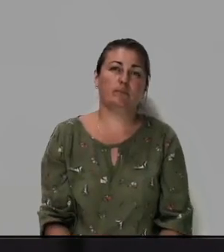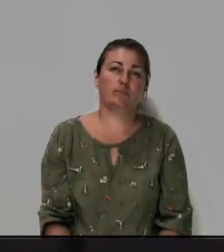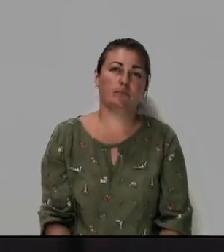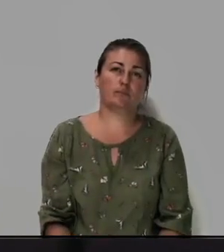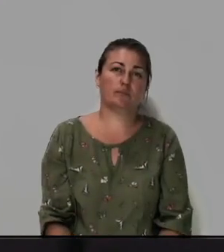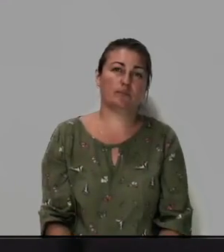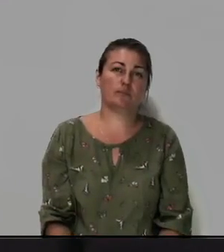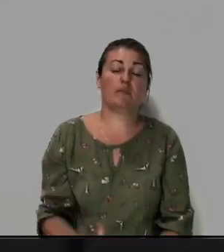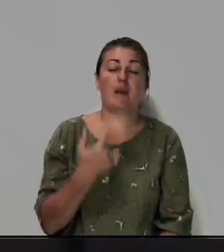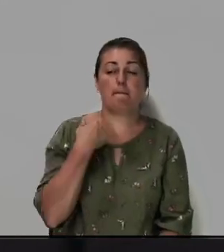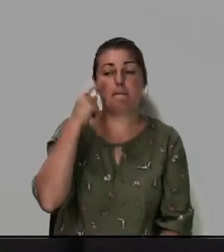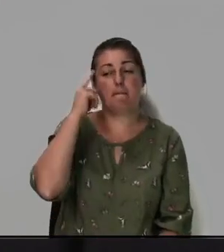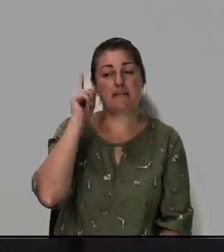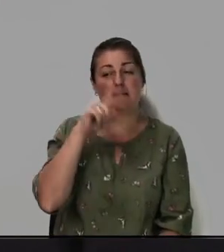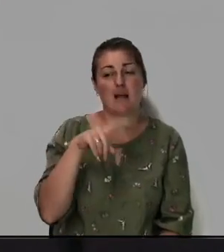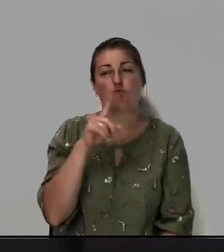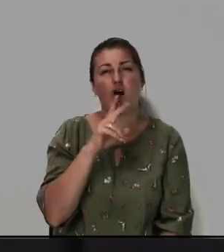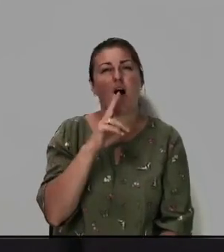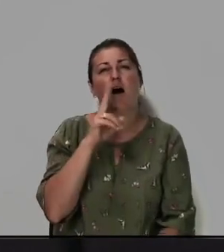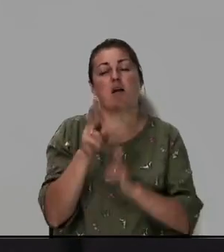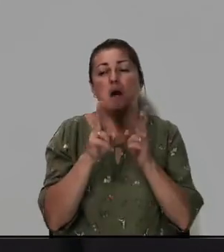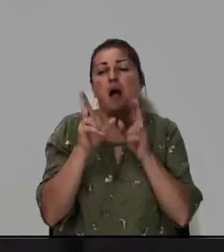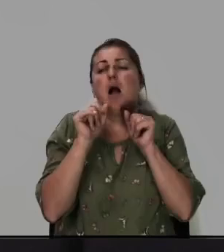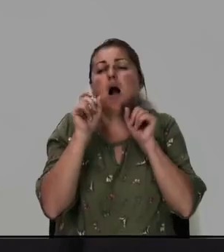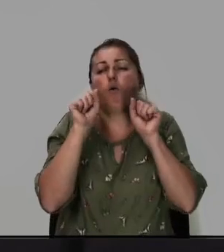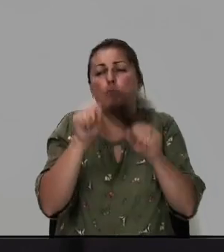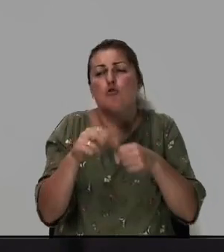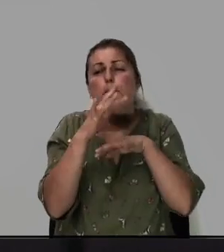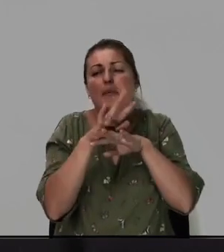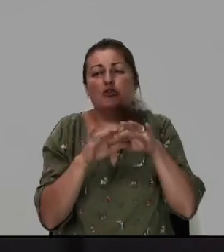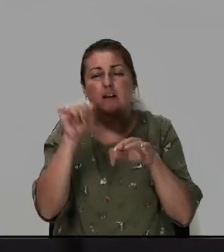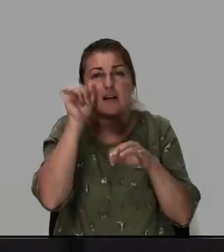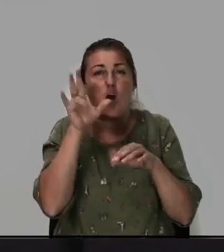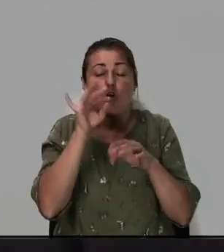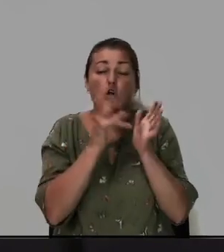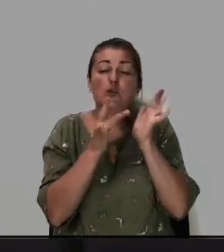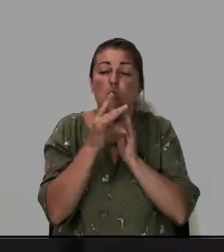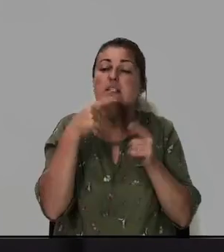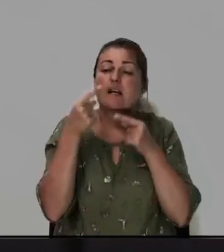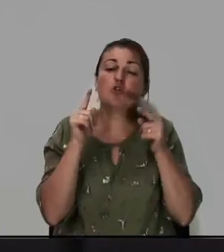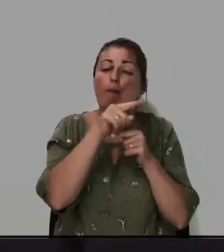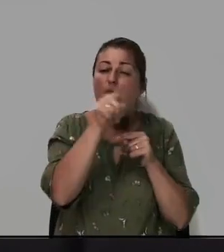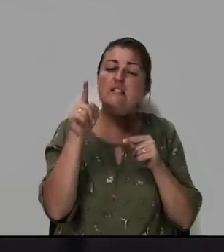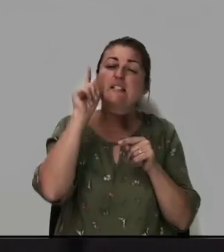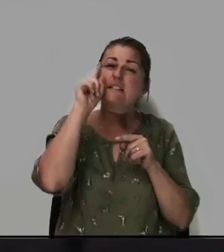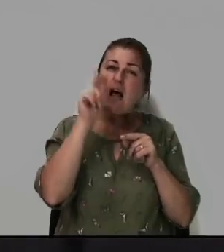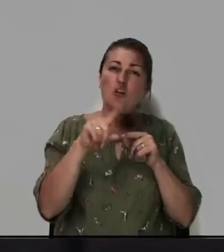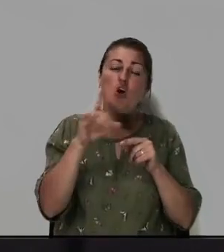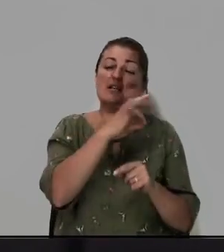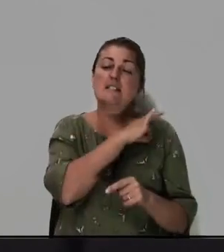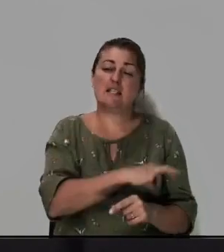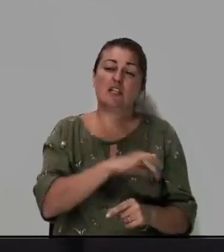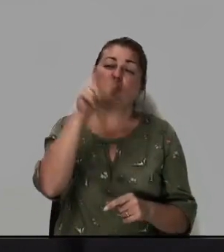мы знаем что рапталик как он может прощать грехи но Иисус сказал но чтобы вы знали что сын